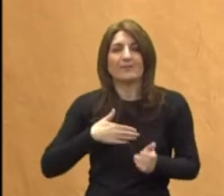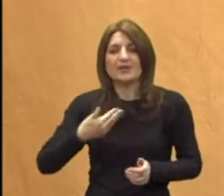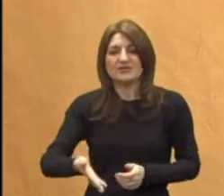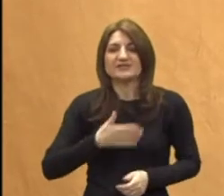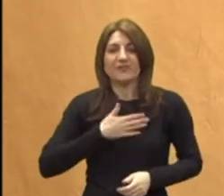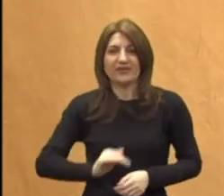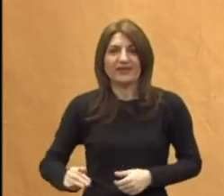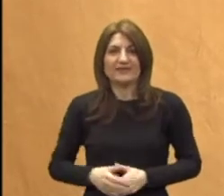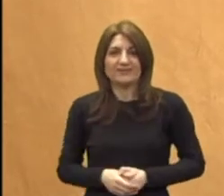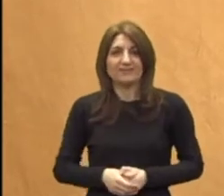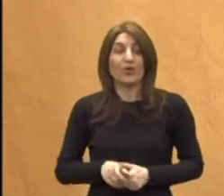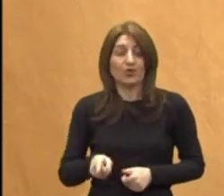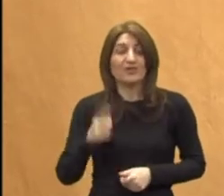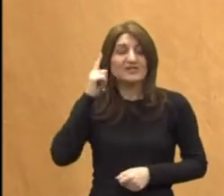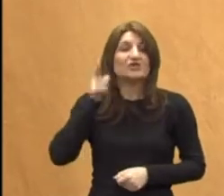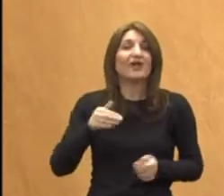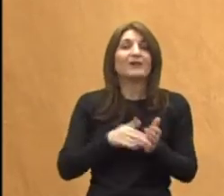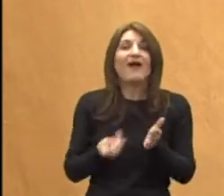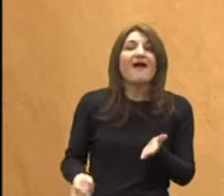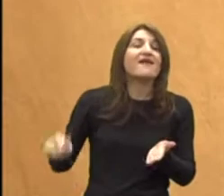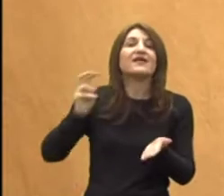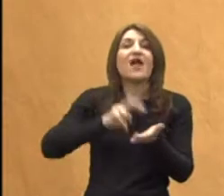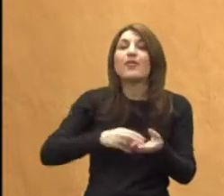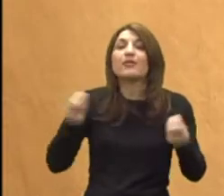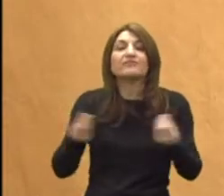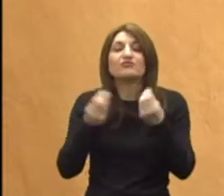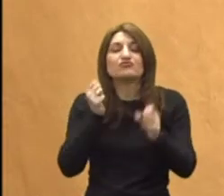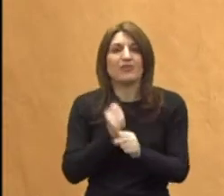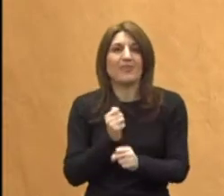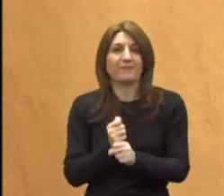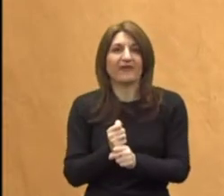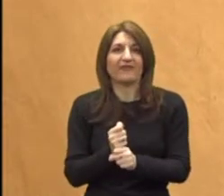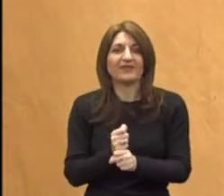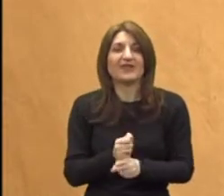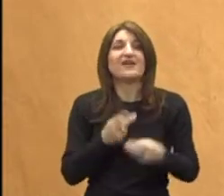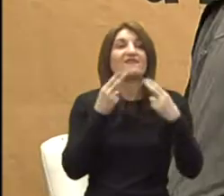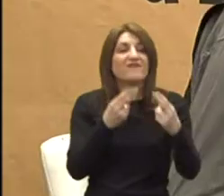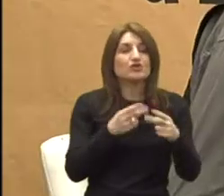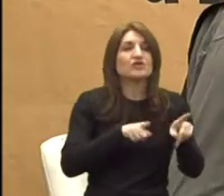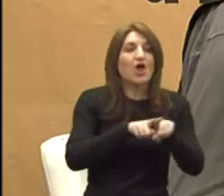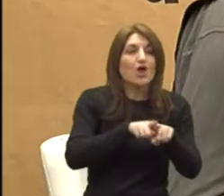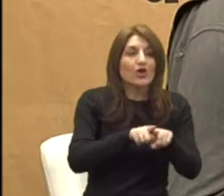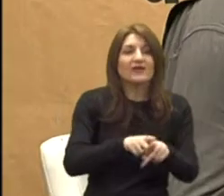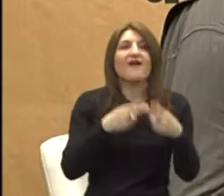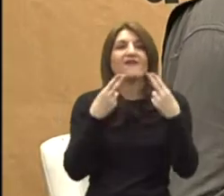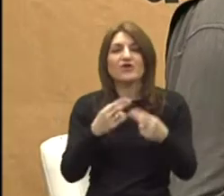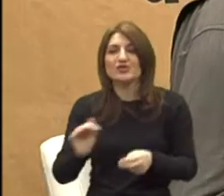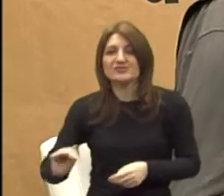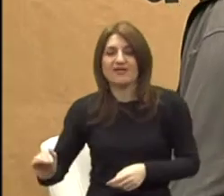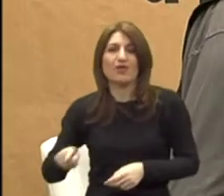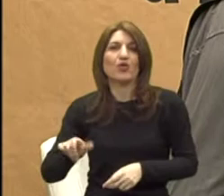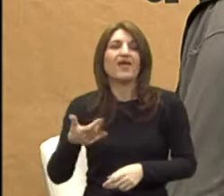Tada govorite o ranoj intervenciji. O ranoj, da. ranoj intervenciji koja je, znači, i za dijete, i roditelja najbitnija. I to je podrška.